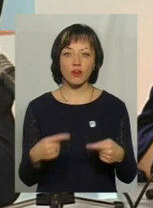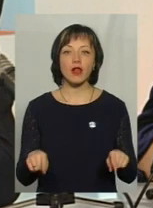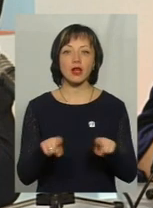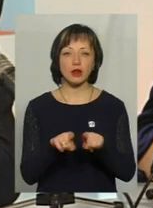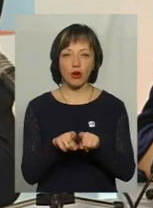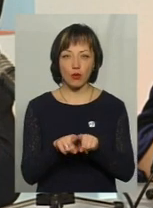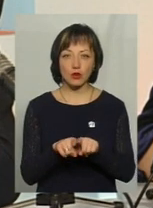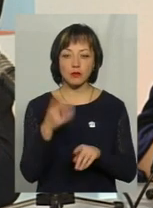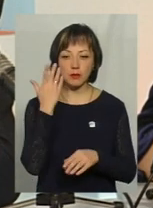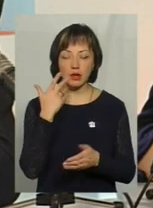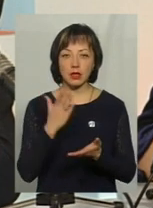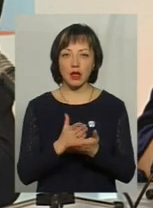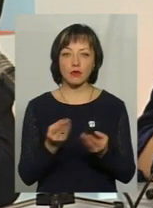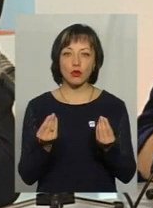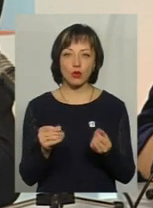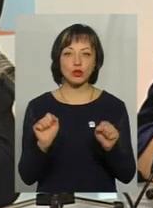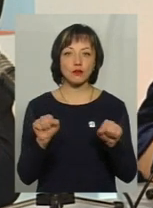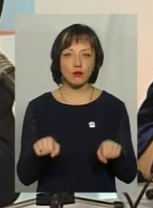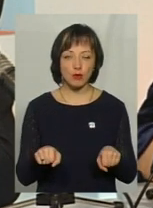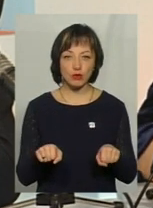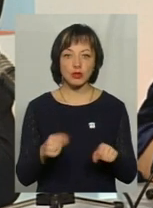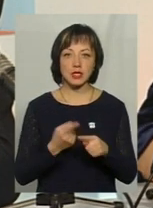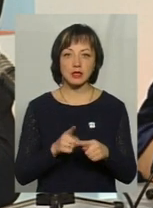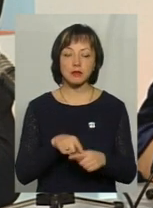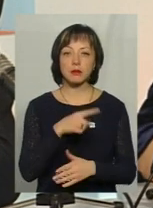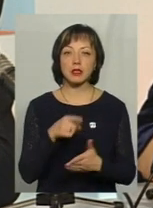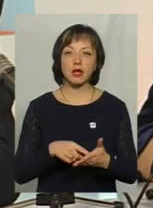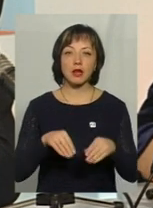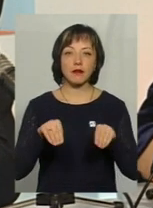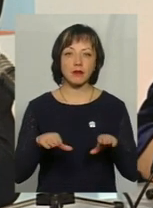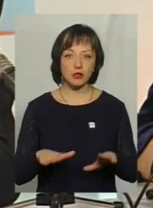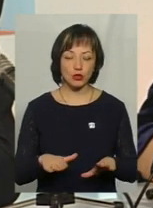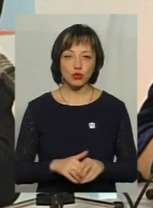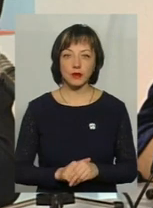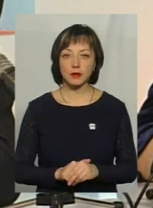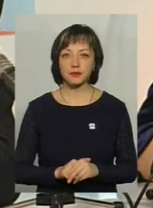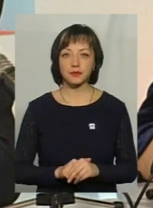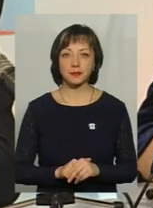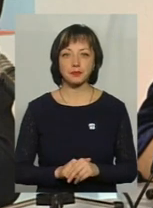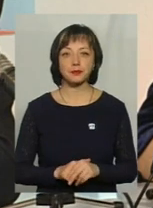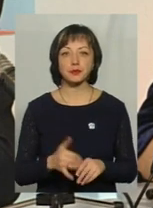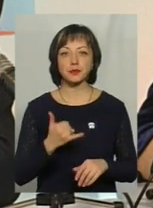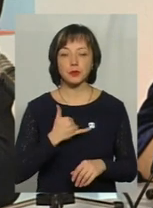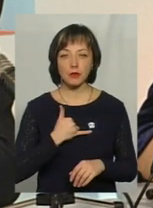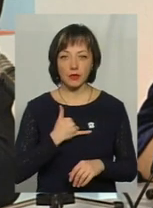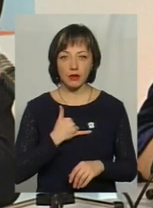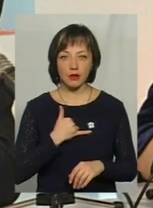при наявності коштів можуть ці питання вирішувати. У нас,